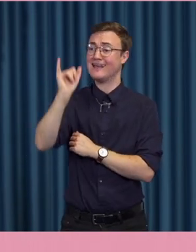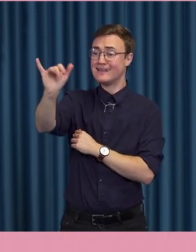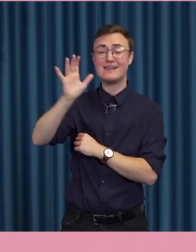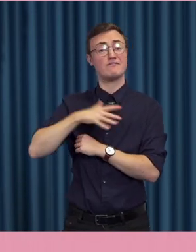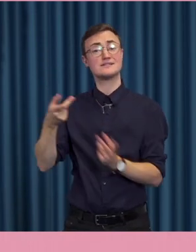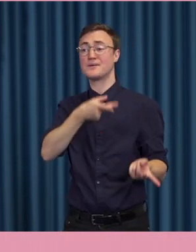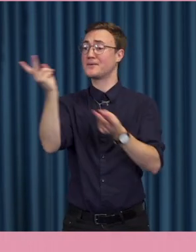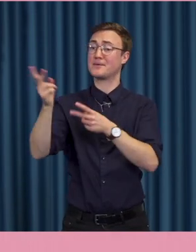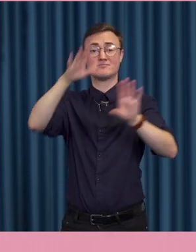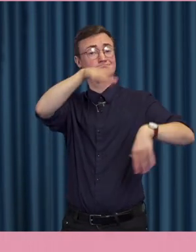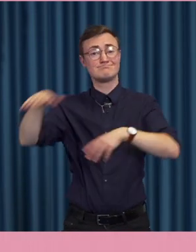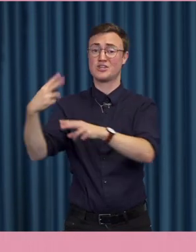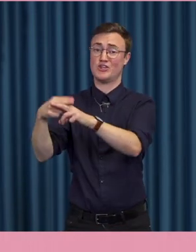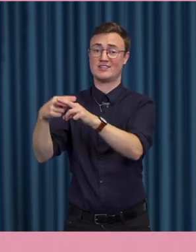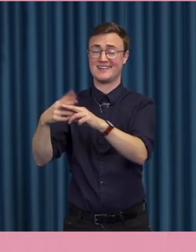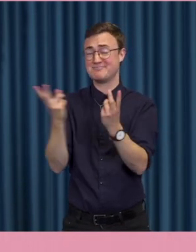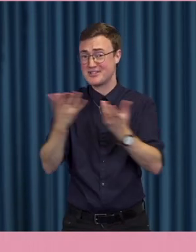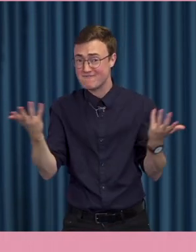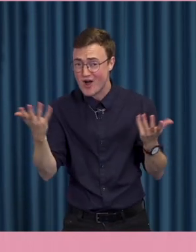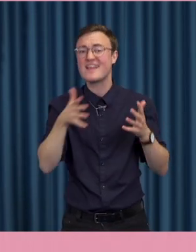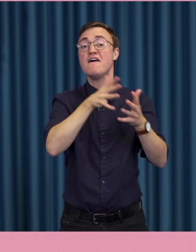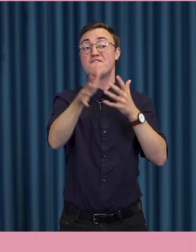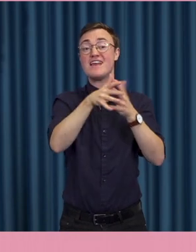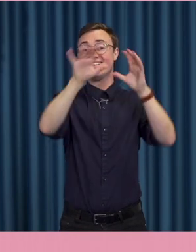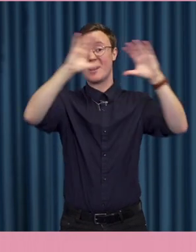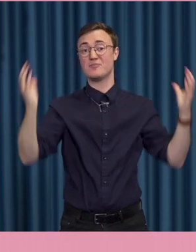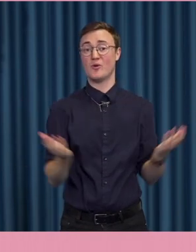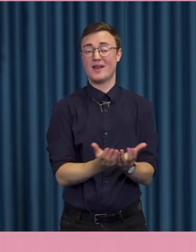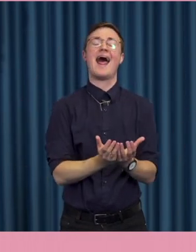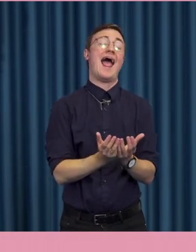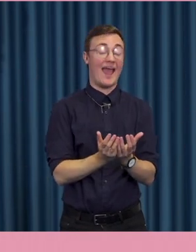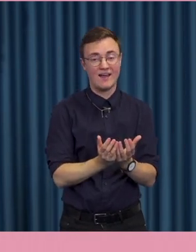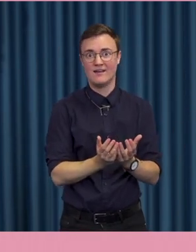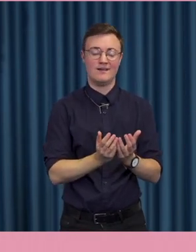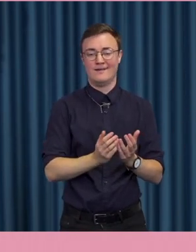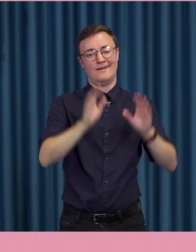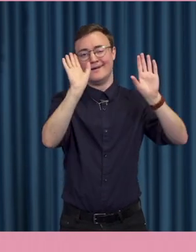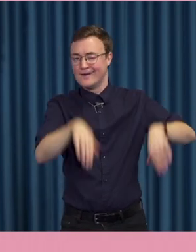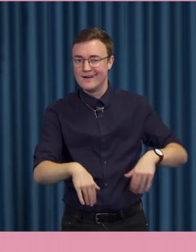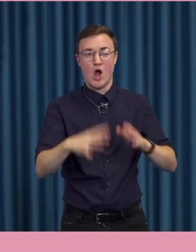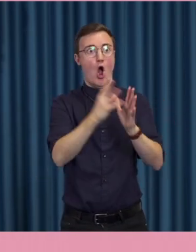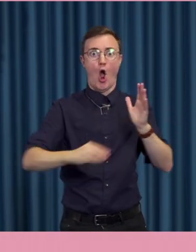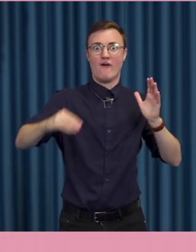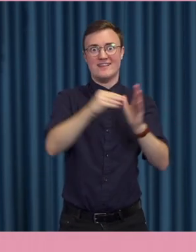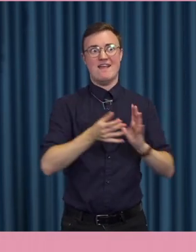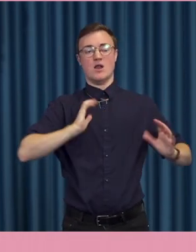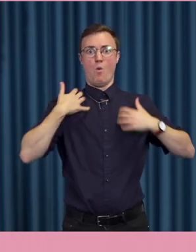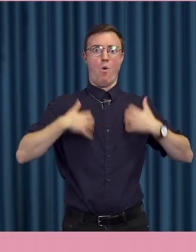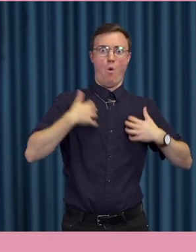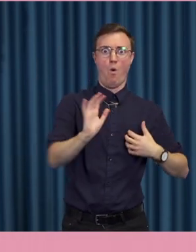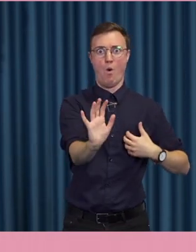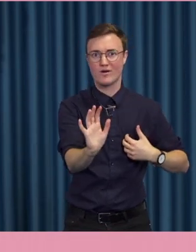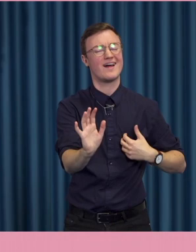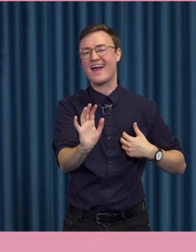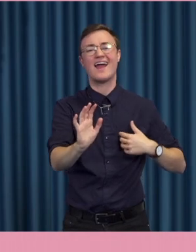som alla andra. Så slutsatsen är att filterbubblornas betydelse är överdriven. I alla fall de filterbubblor som orsakas av